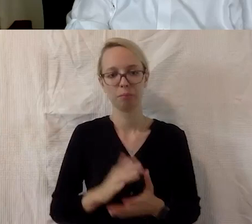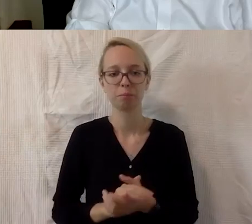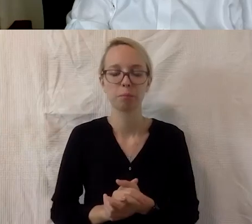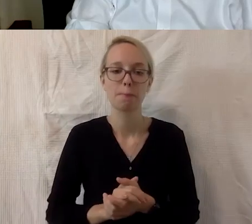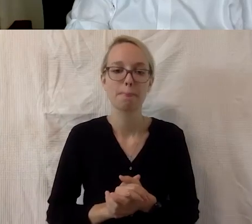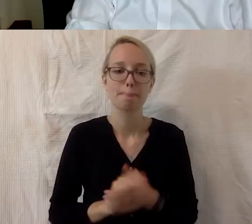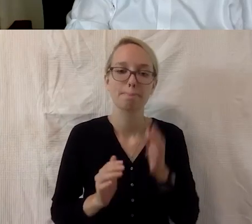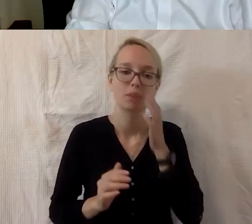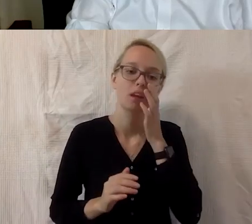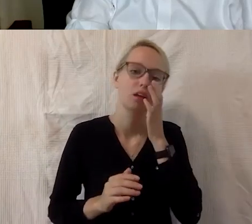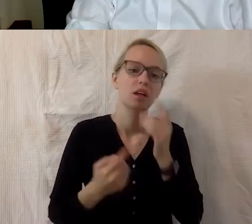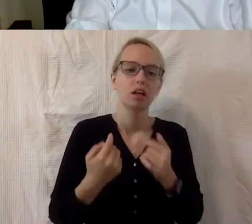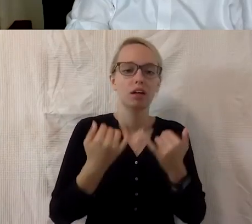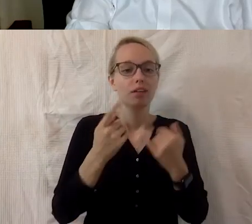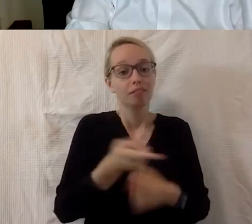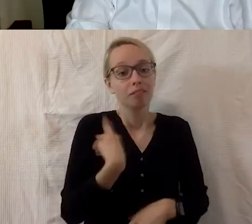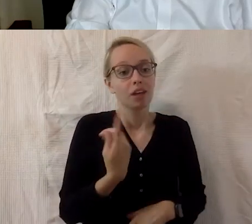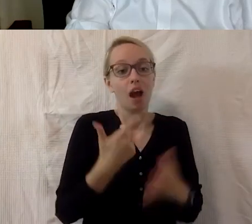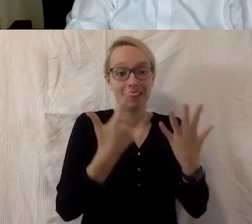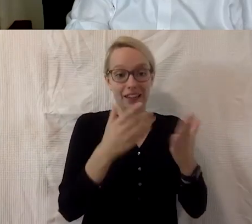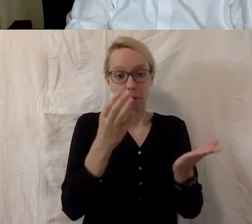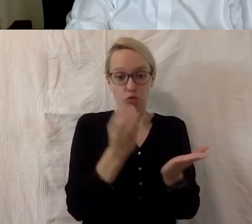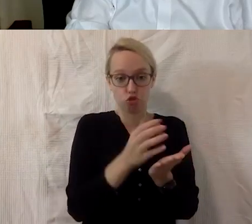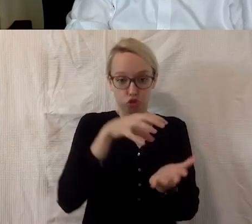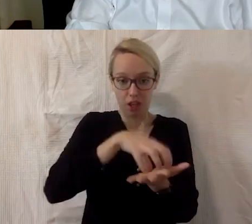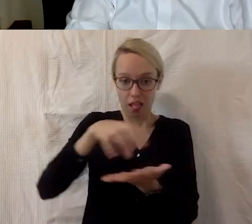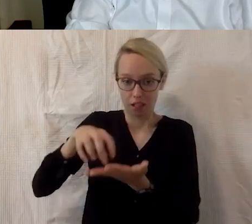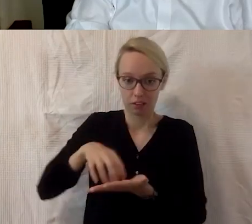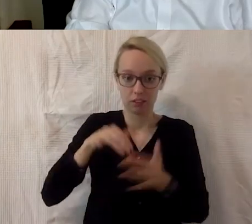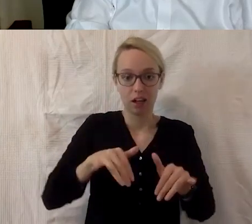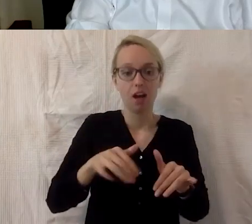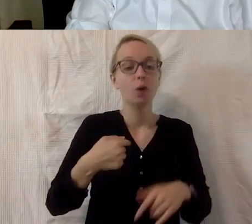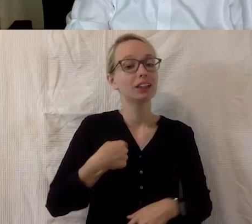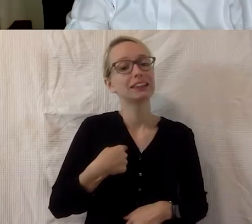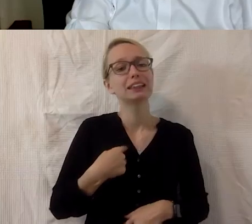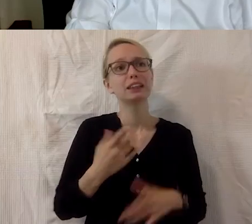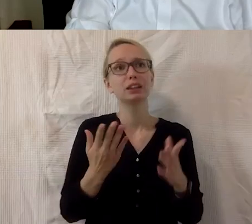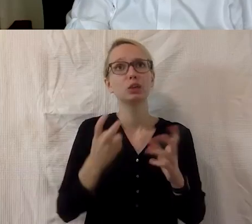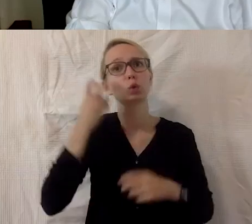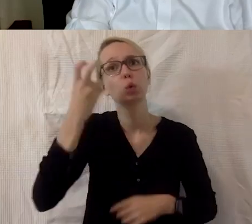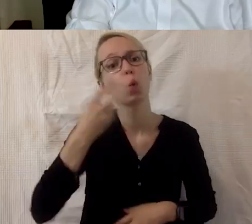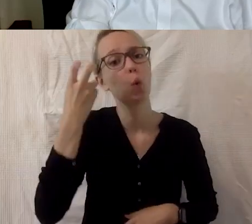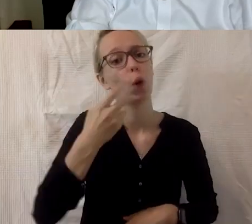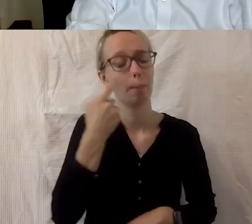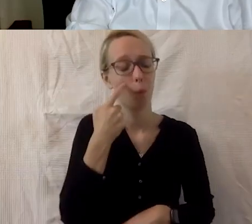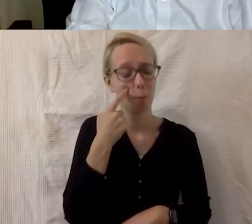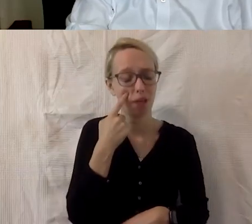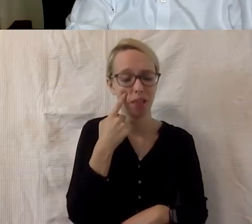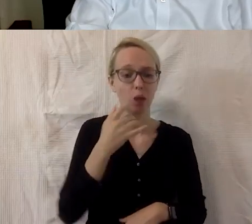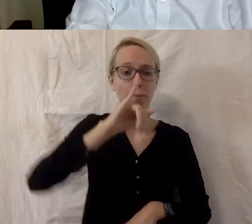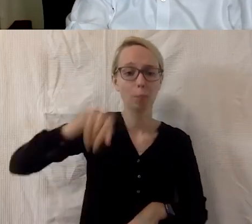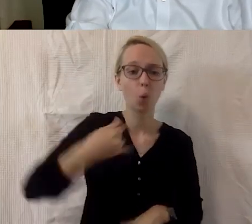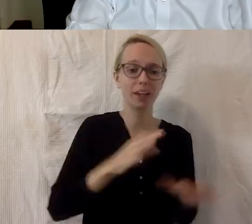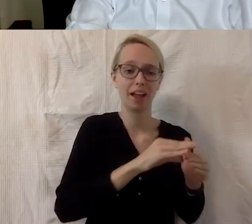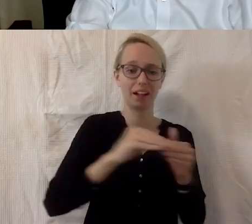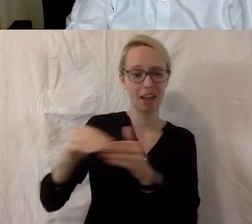sieben Stellen zu besetzen und ich suche händeringend nach einem Projektleiter, einer Projektleiterin, die das versteht,